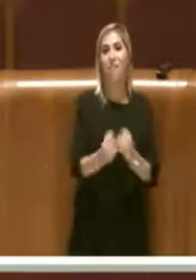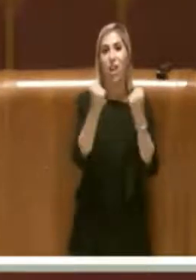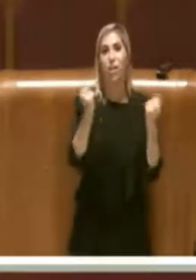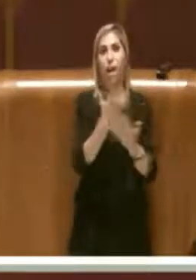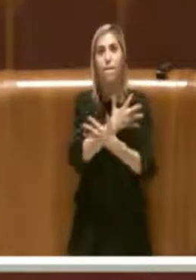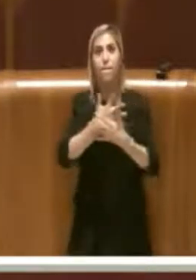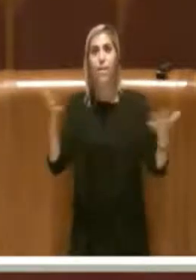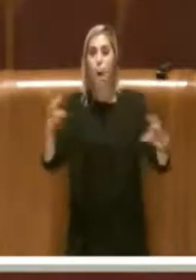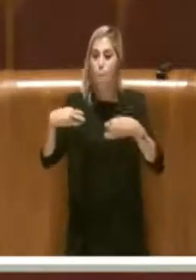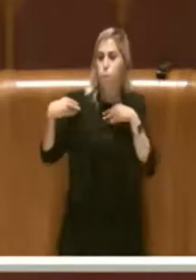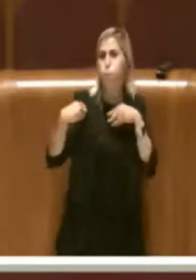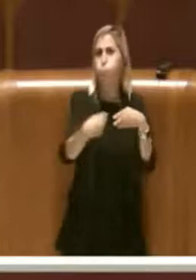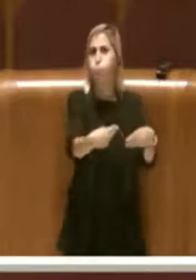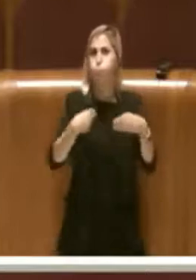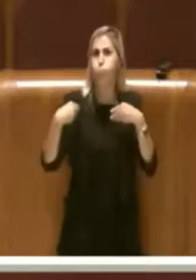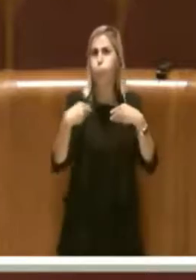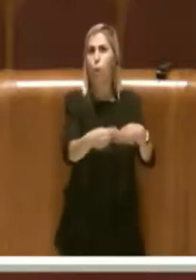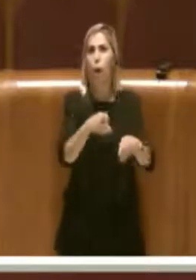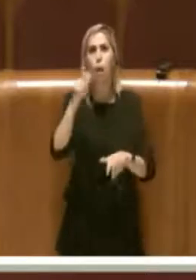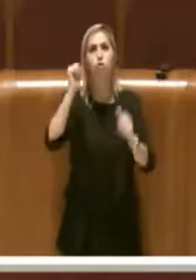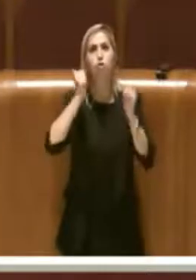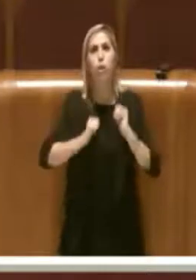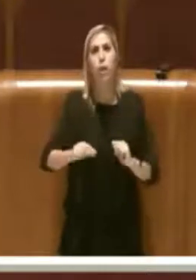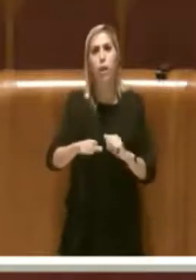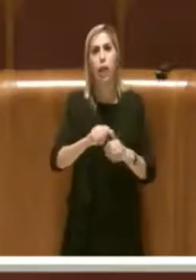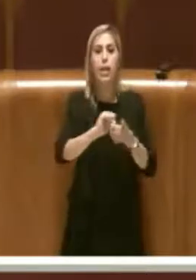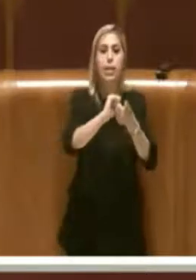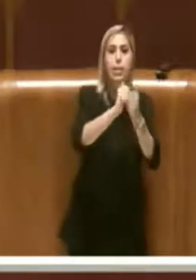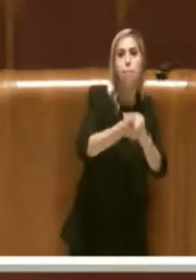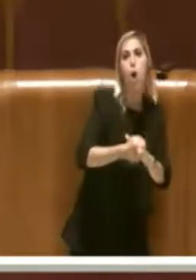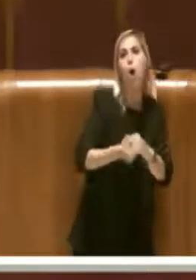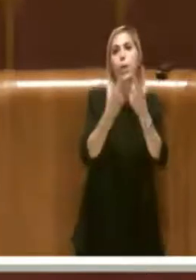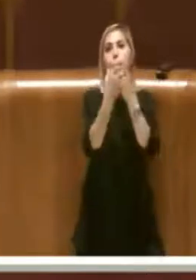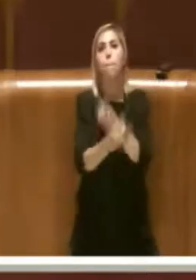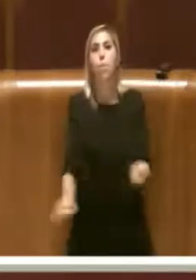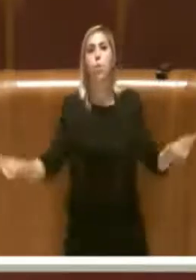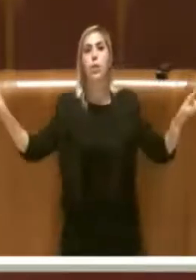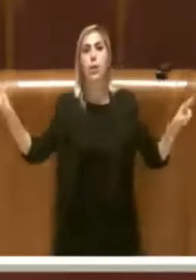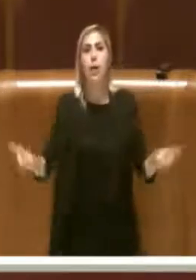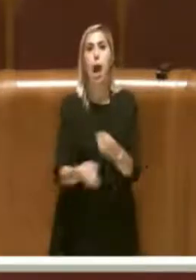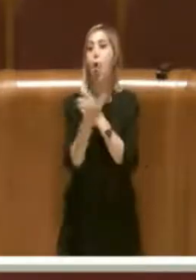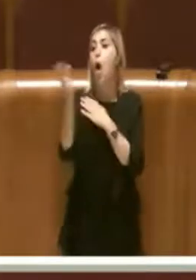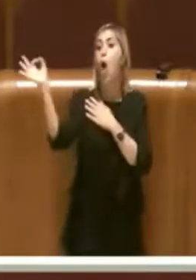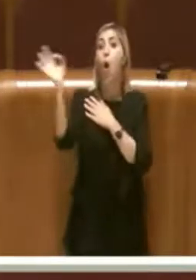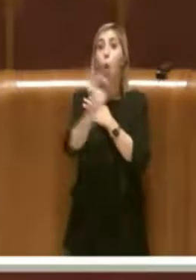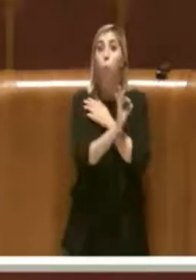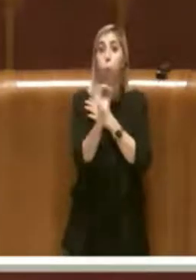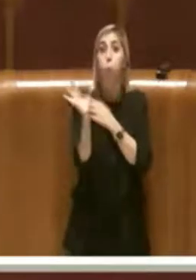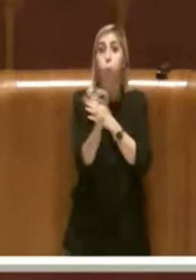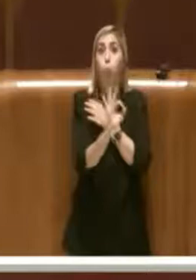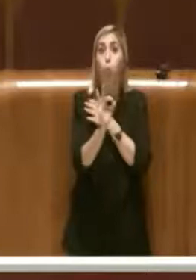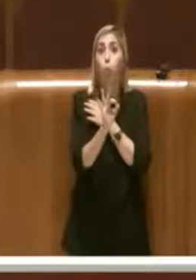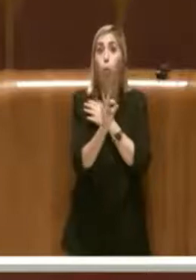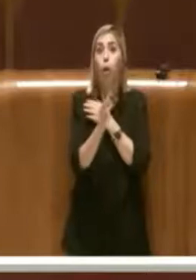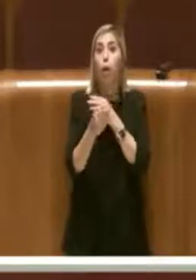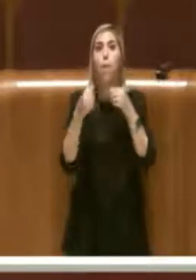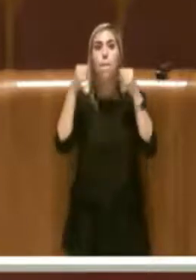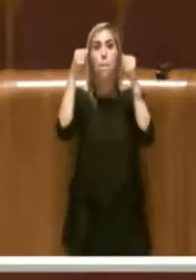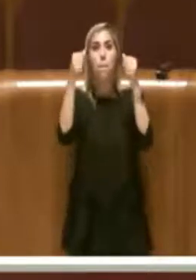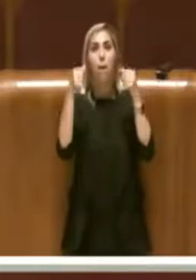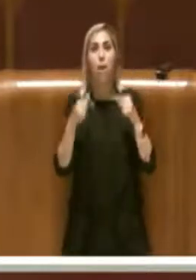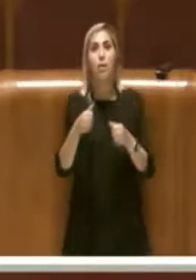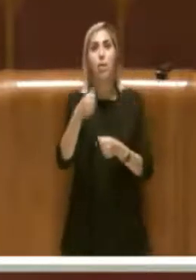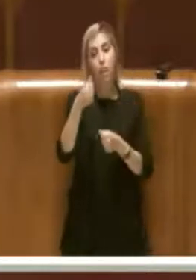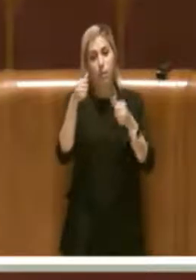grande partecipazione di natura sportiva, musicale oppure concorsuale.